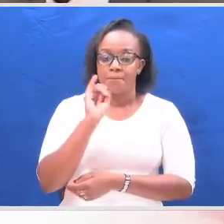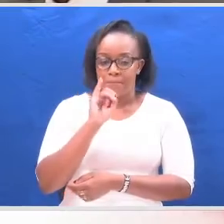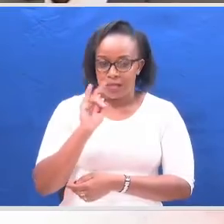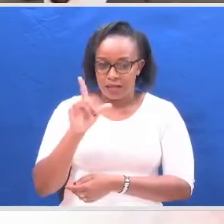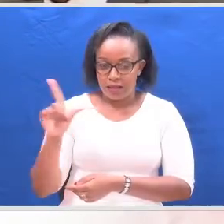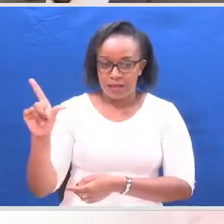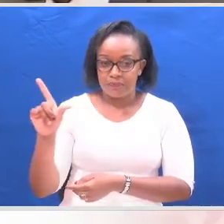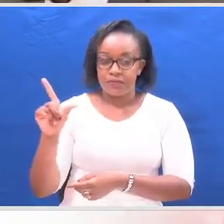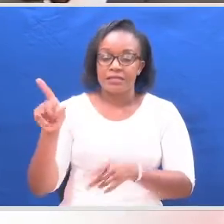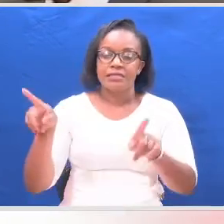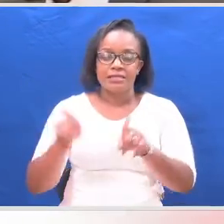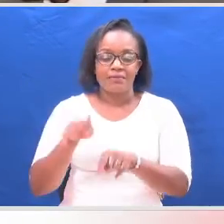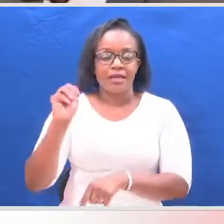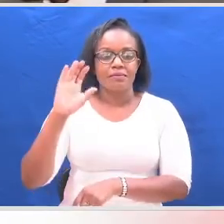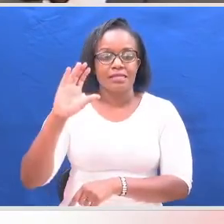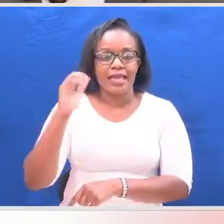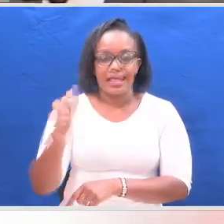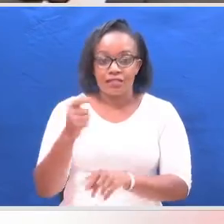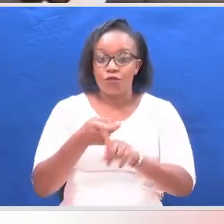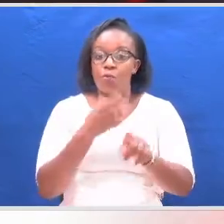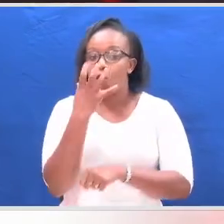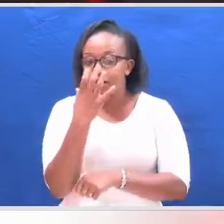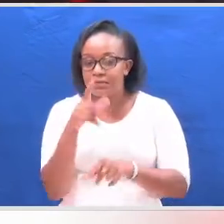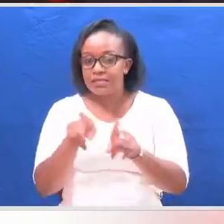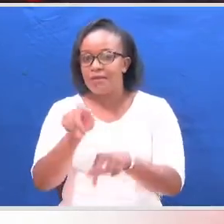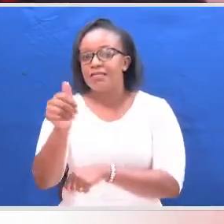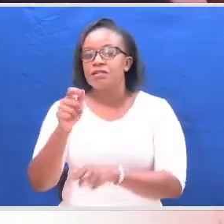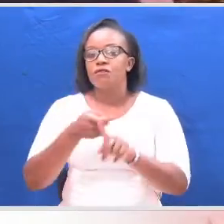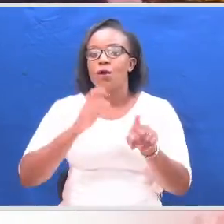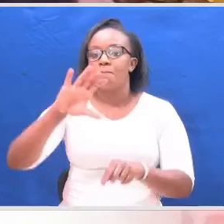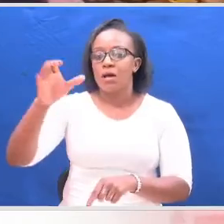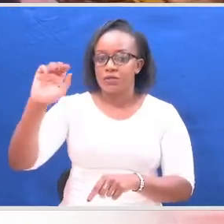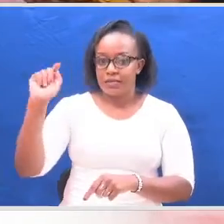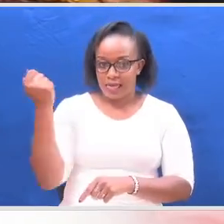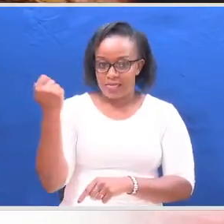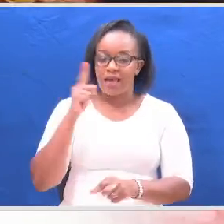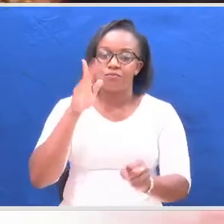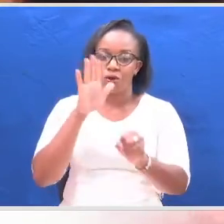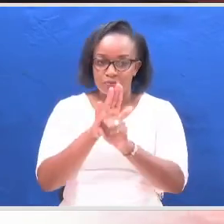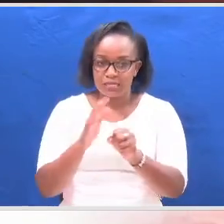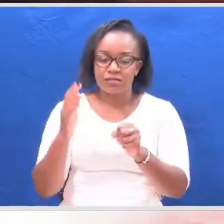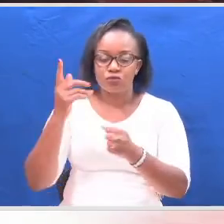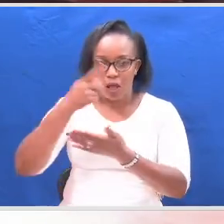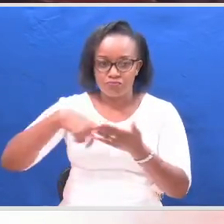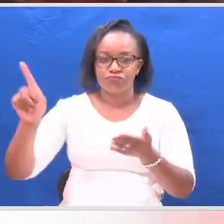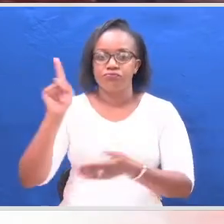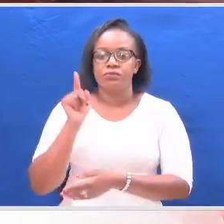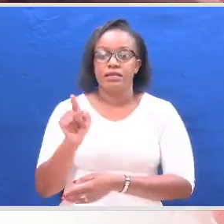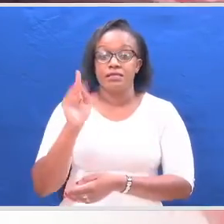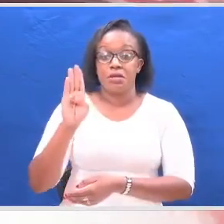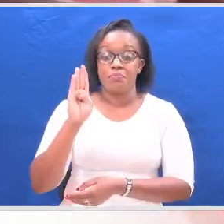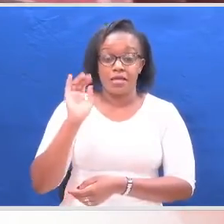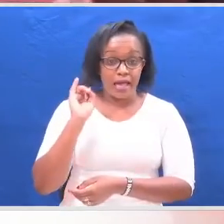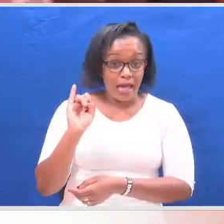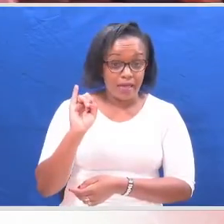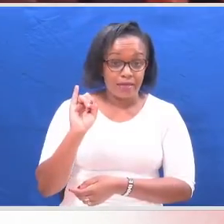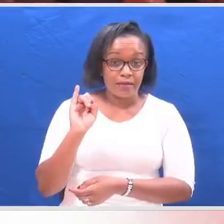wakaunti kutoka chama cha ODM na wenzau kutoka mlima Kenya wameaidi kupitisha mswada huo iwapo